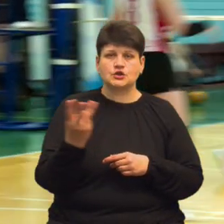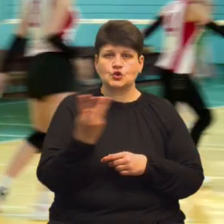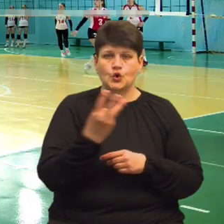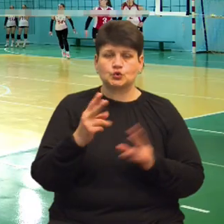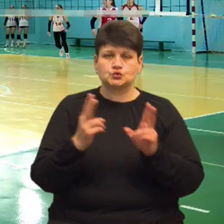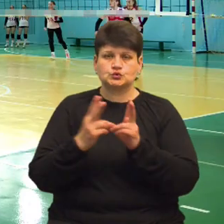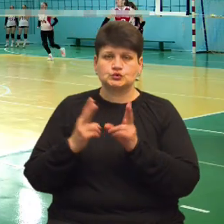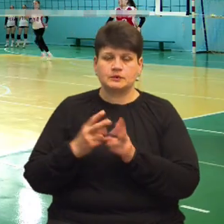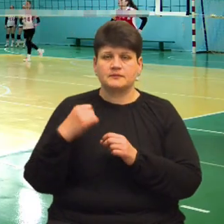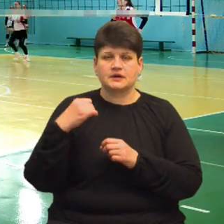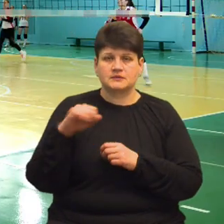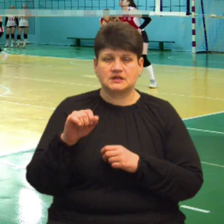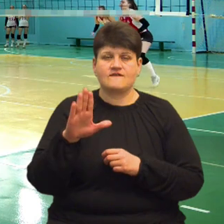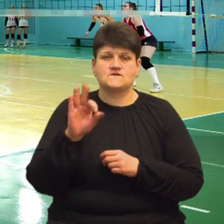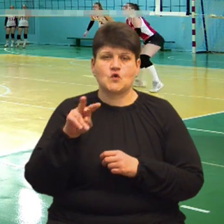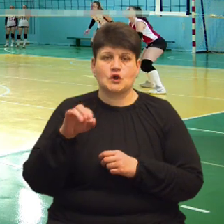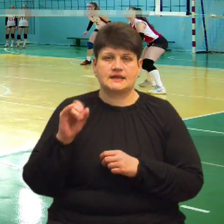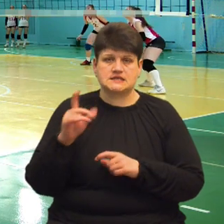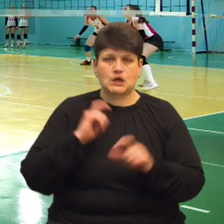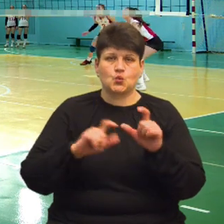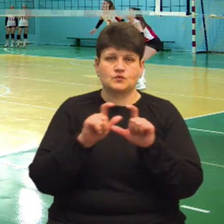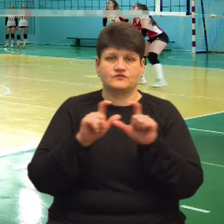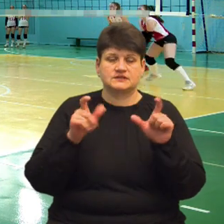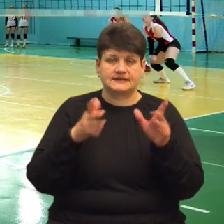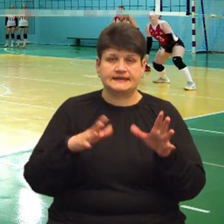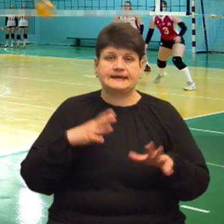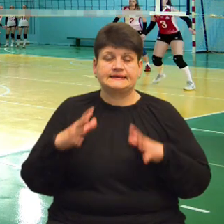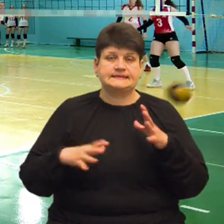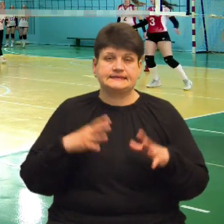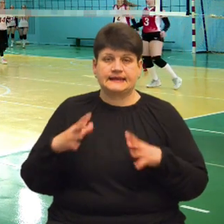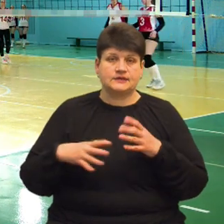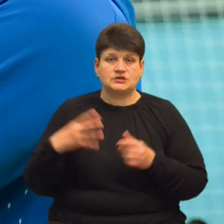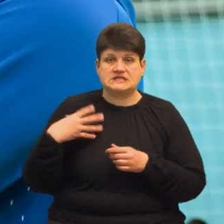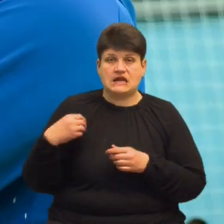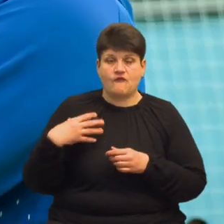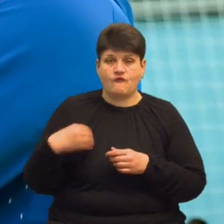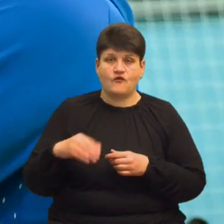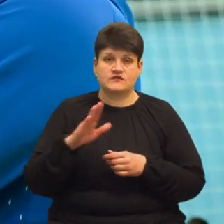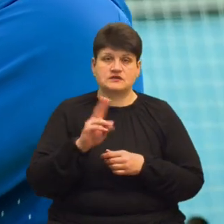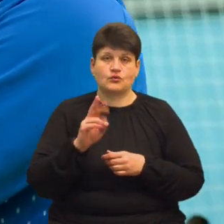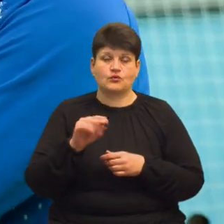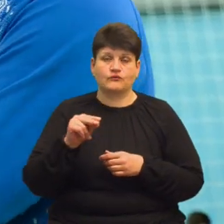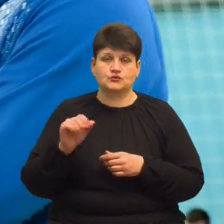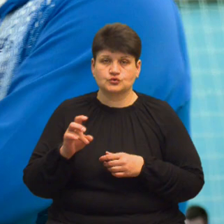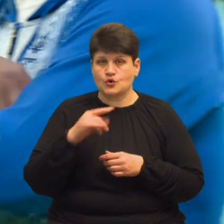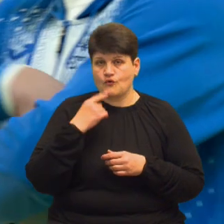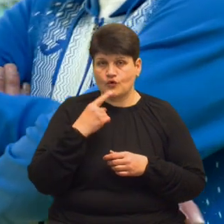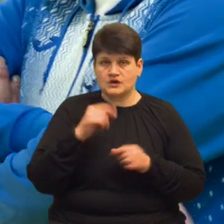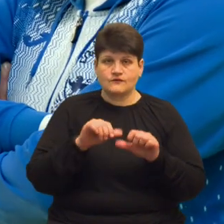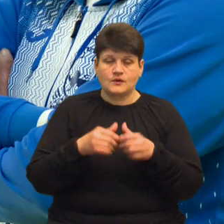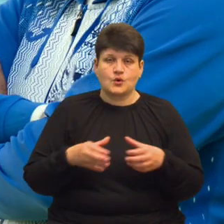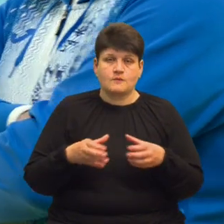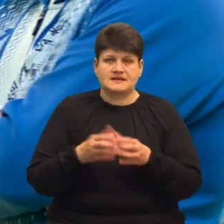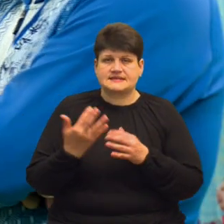перемогли волейболістки Волинського університету. Тренер волейболісток зі Львова Василь Ковцун каже, сформував команду за кілька